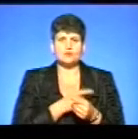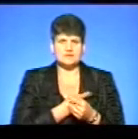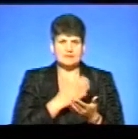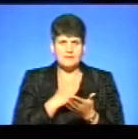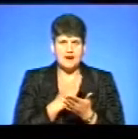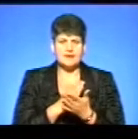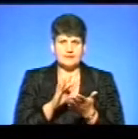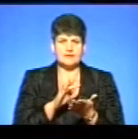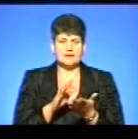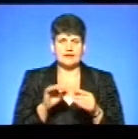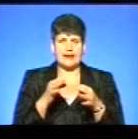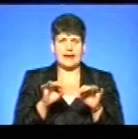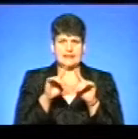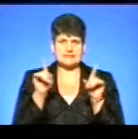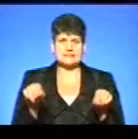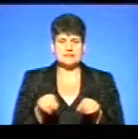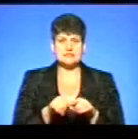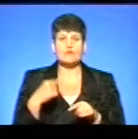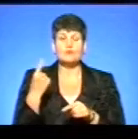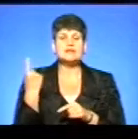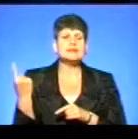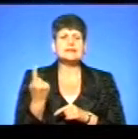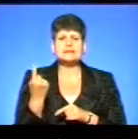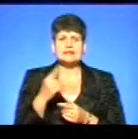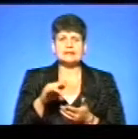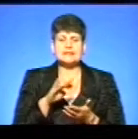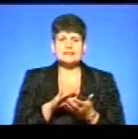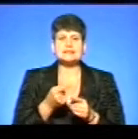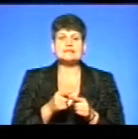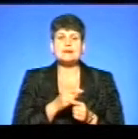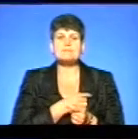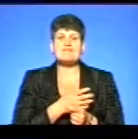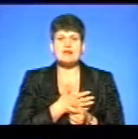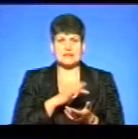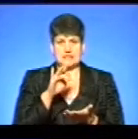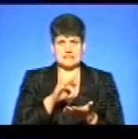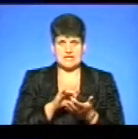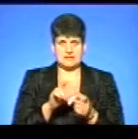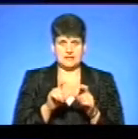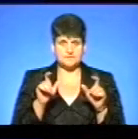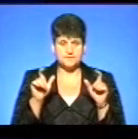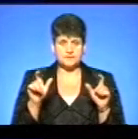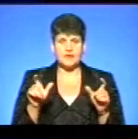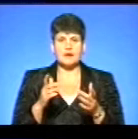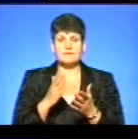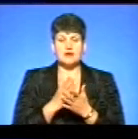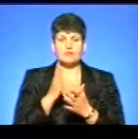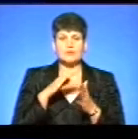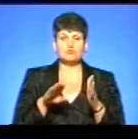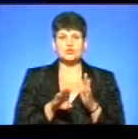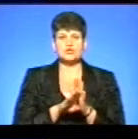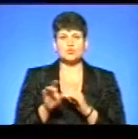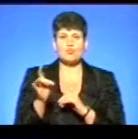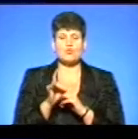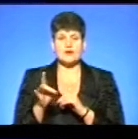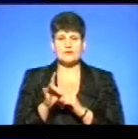ліцензію? В області підписав єдиний центр, це приватний центр. Сьогодні це знаходиться під Волочевському районі.